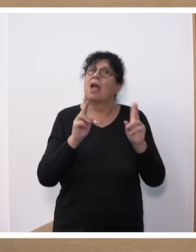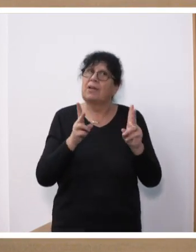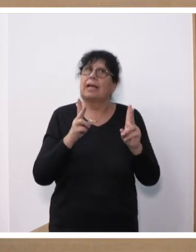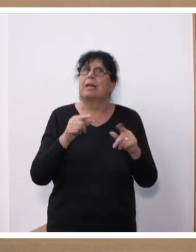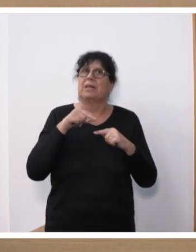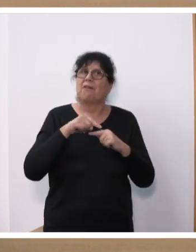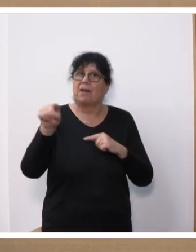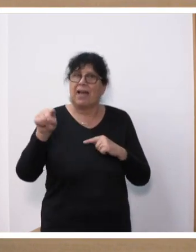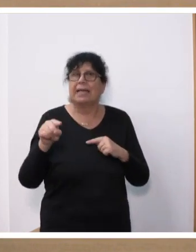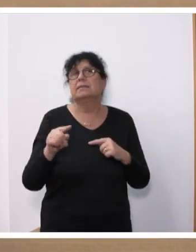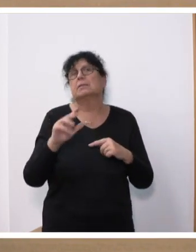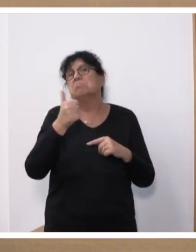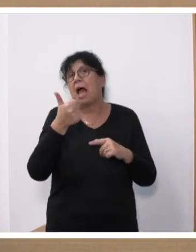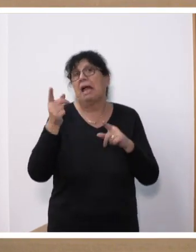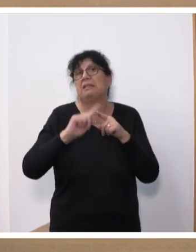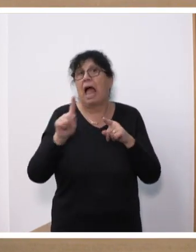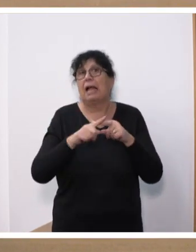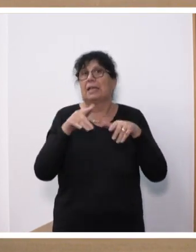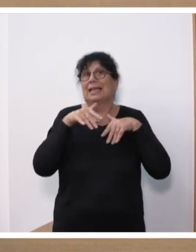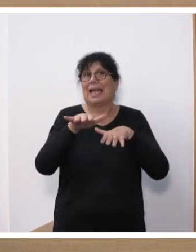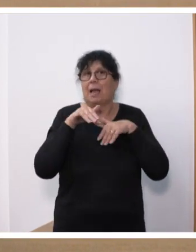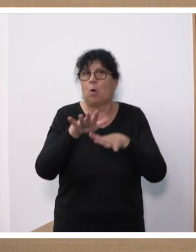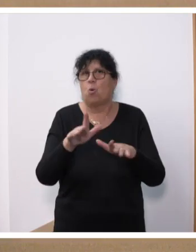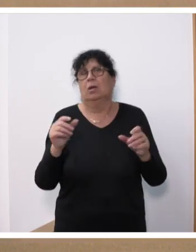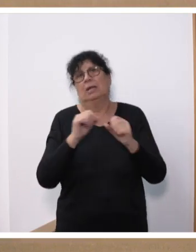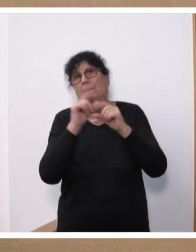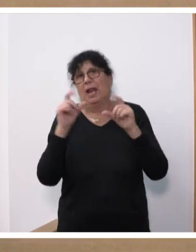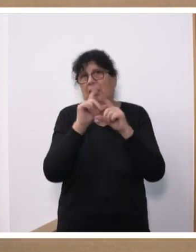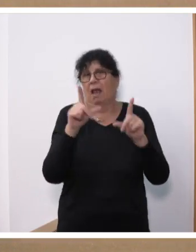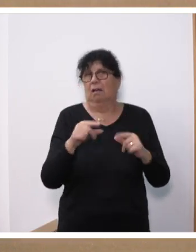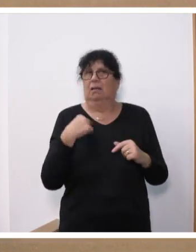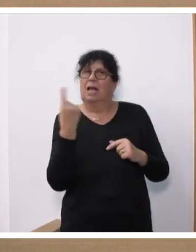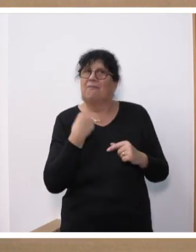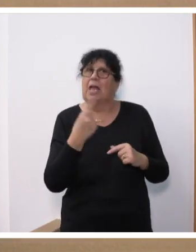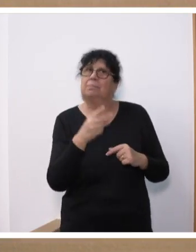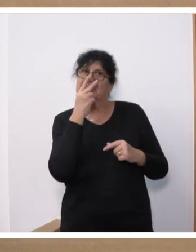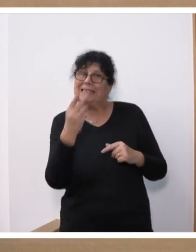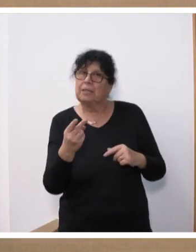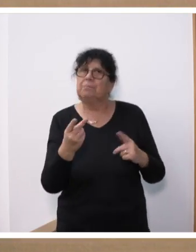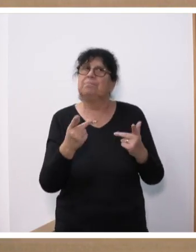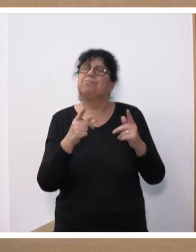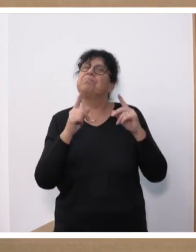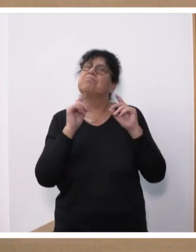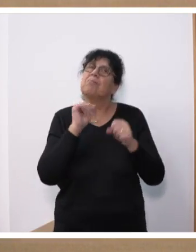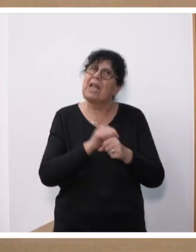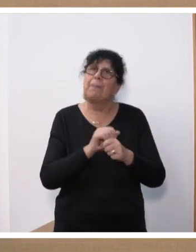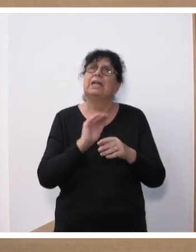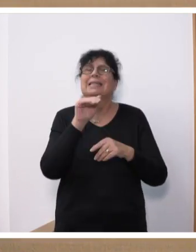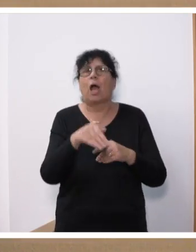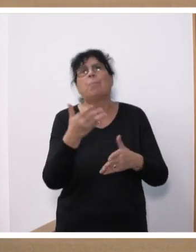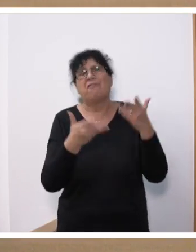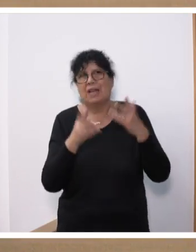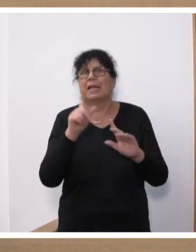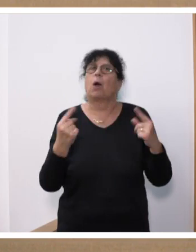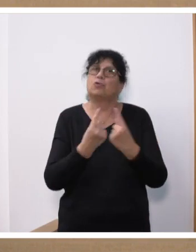Verweis auf die ein oder andere Demonstration und die Bilder, die wir dabei im Blick haben, kann man darüber in der Tat vielleicht